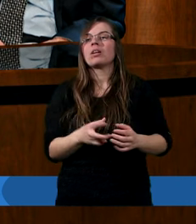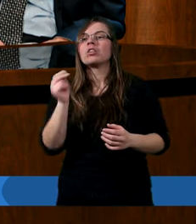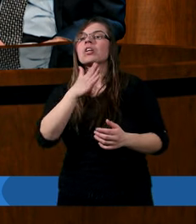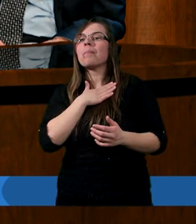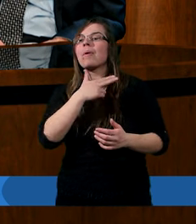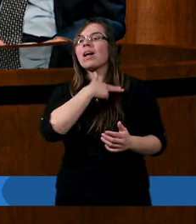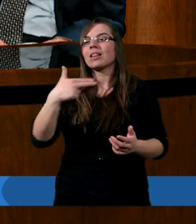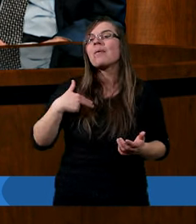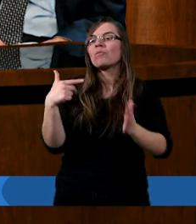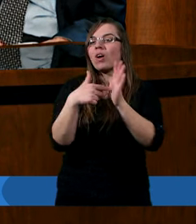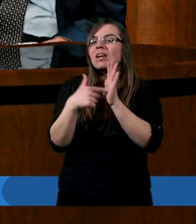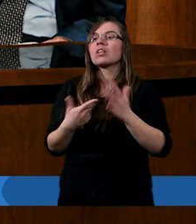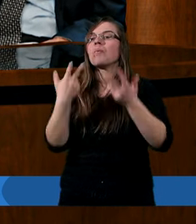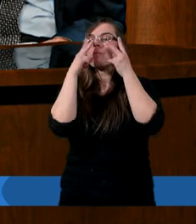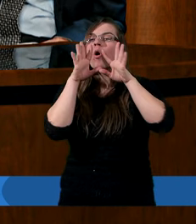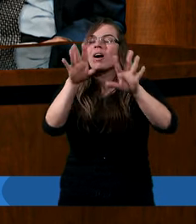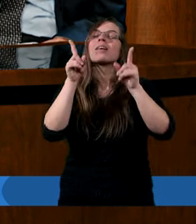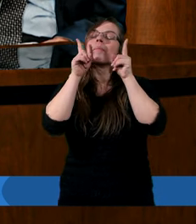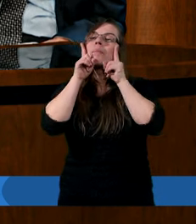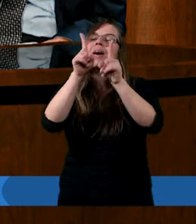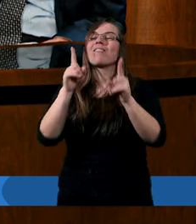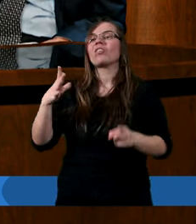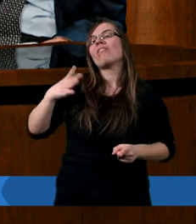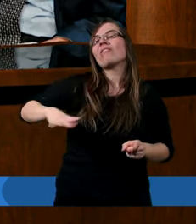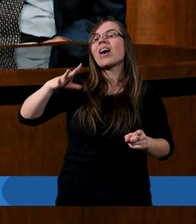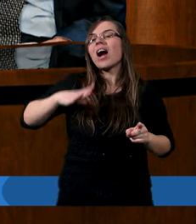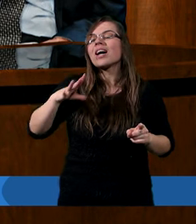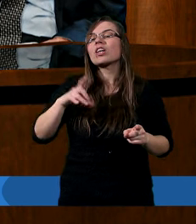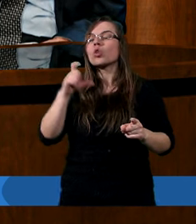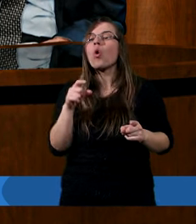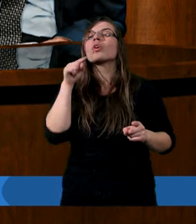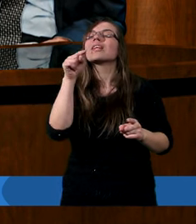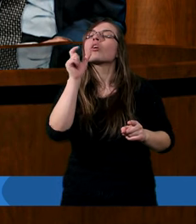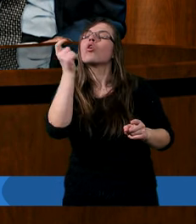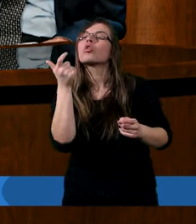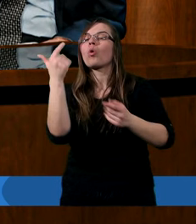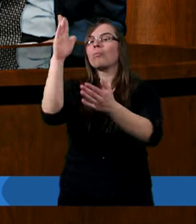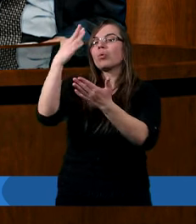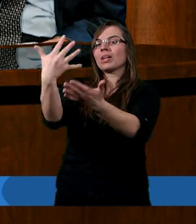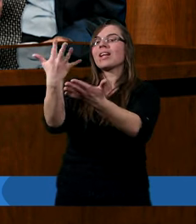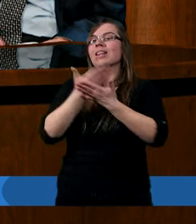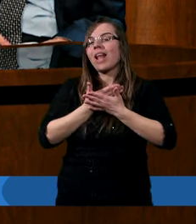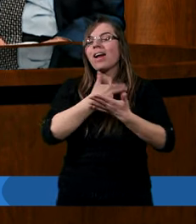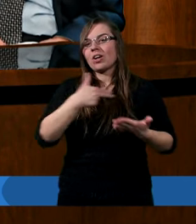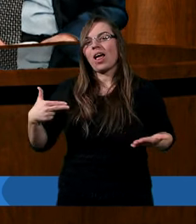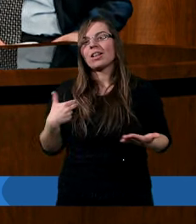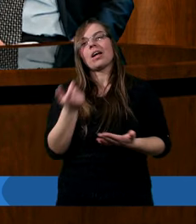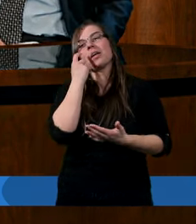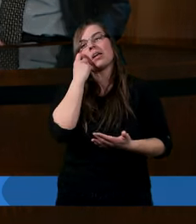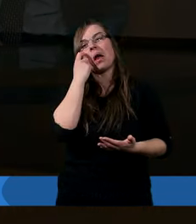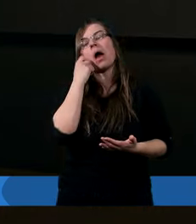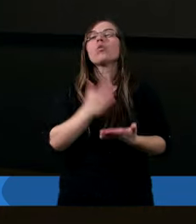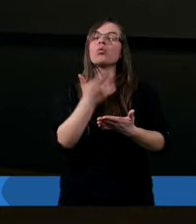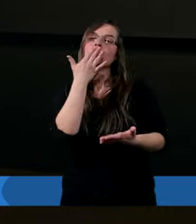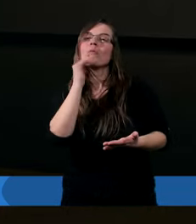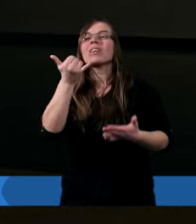który ma nam pokazywać prawdziwe wartości. To, jest naprawdę dobre i naprawdę złe. Myśmy mówili